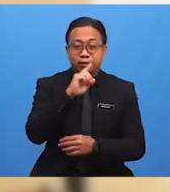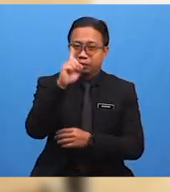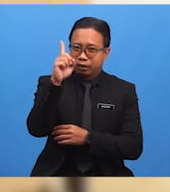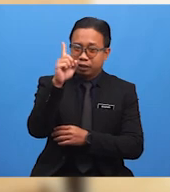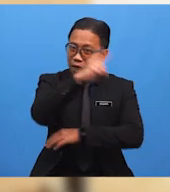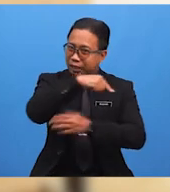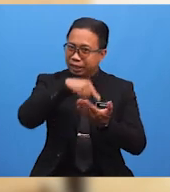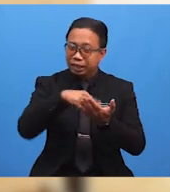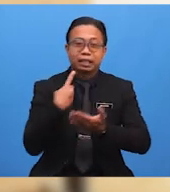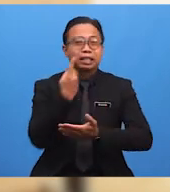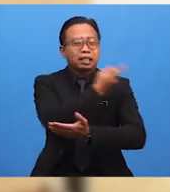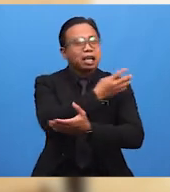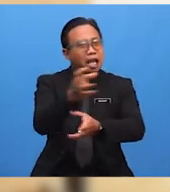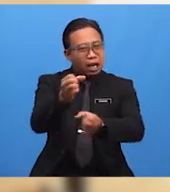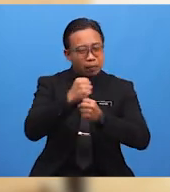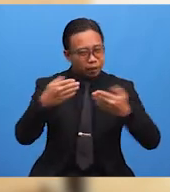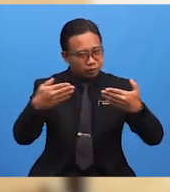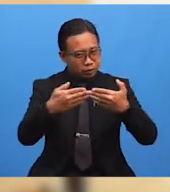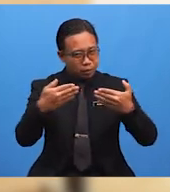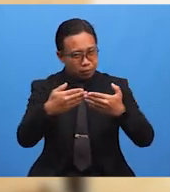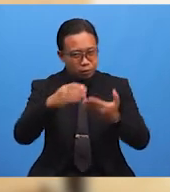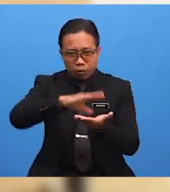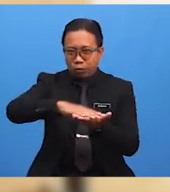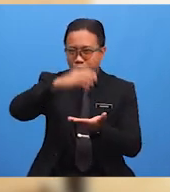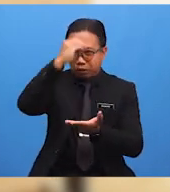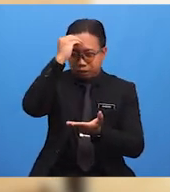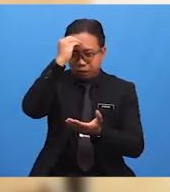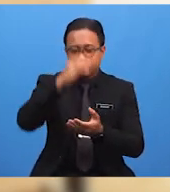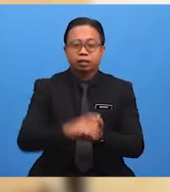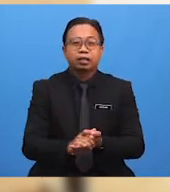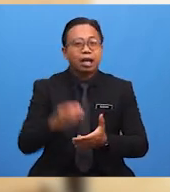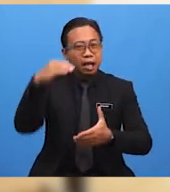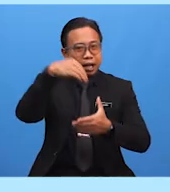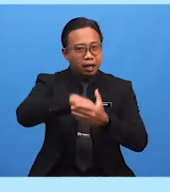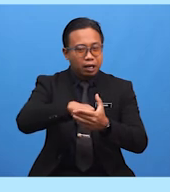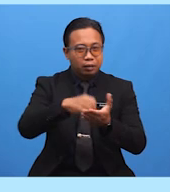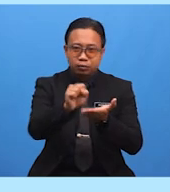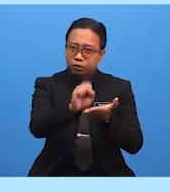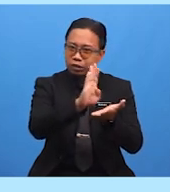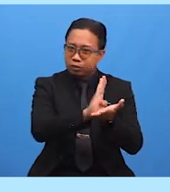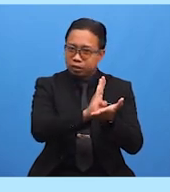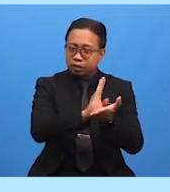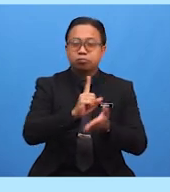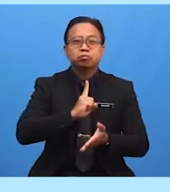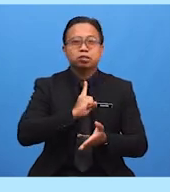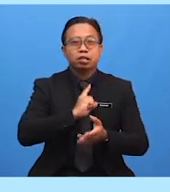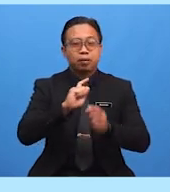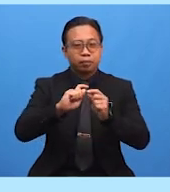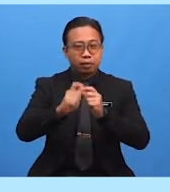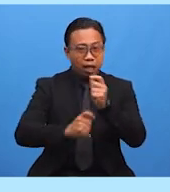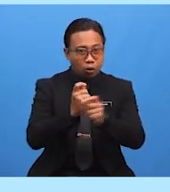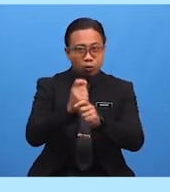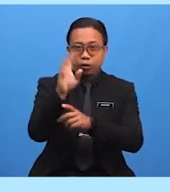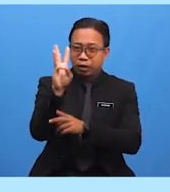Hari ini kita dapat menyambung lagi pembelajaran kita dalam subjek pendidikan Islam tahun 6